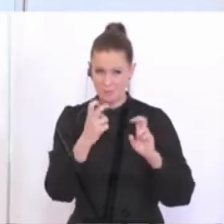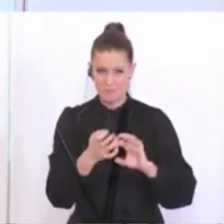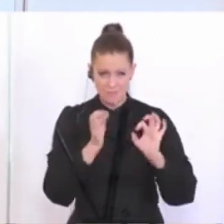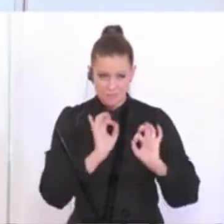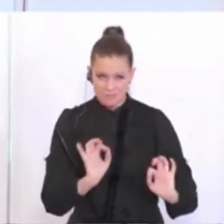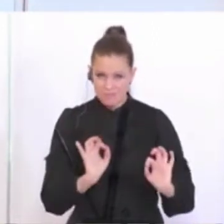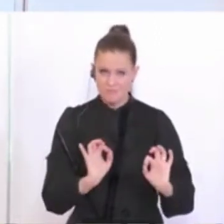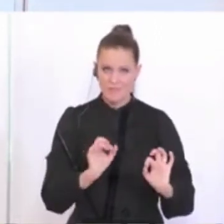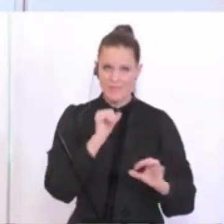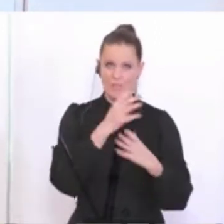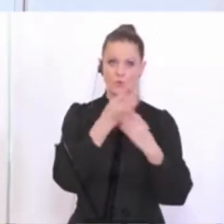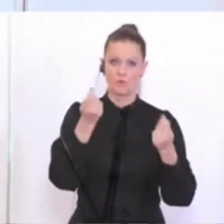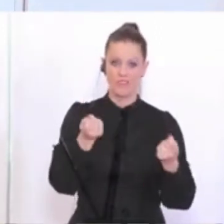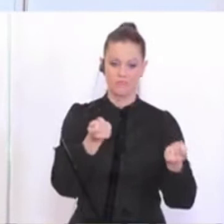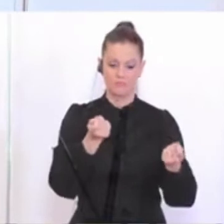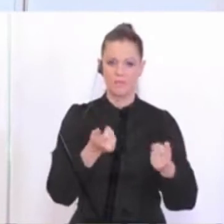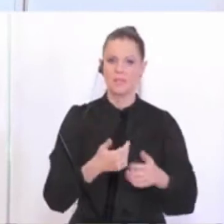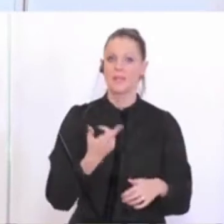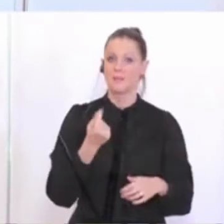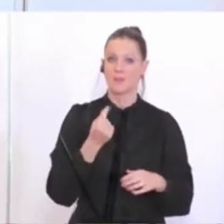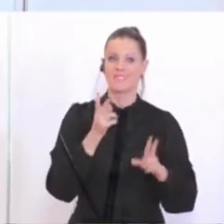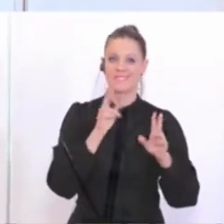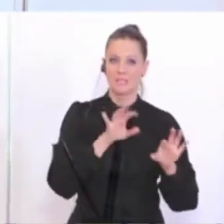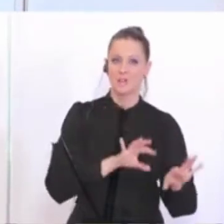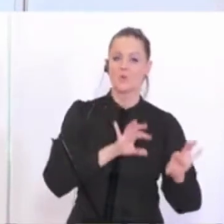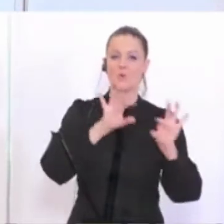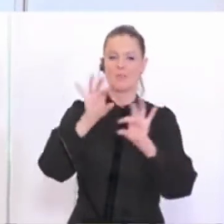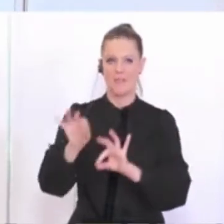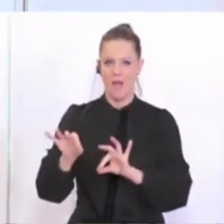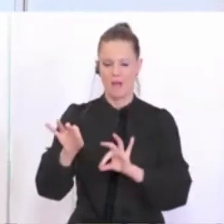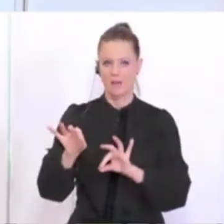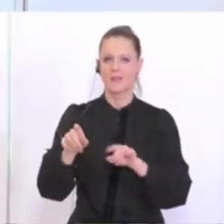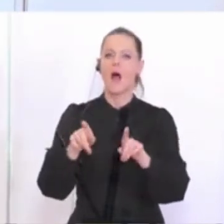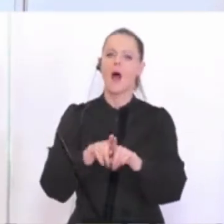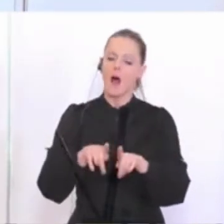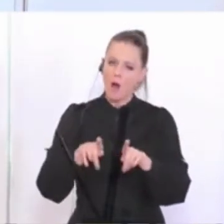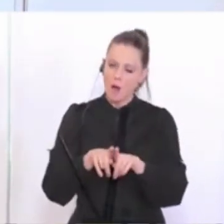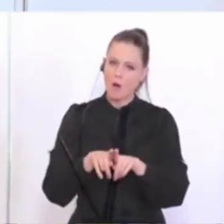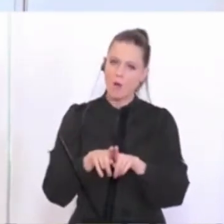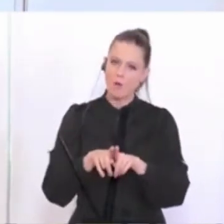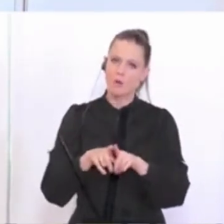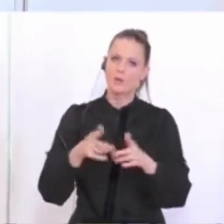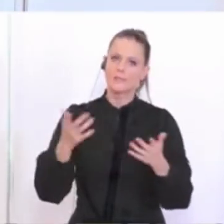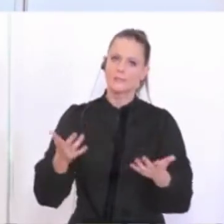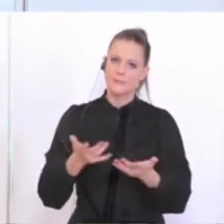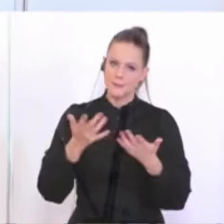überschießend reguliert oder was, dass das dann übertragbar ist, auch auf